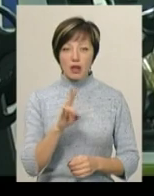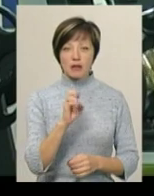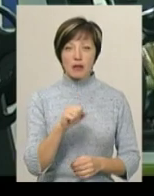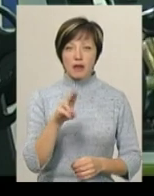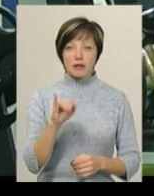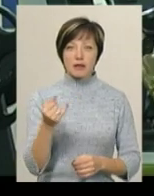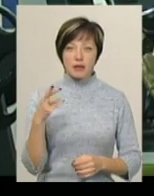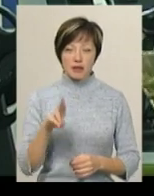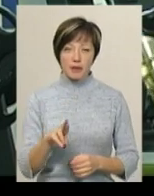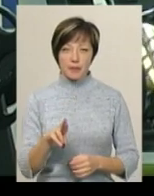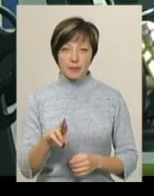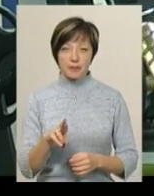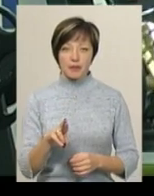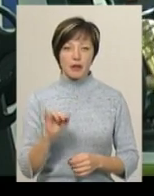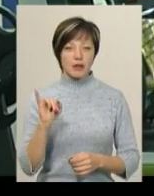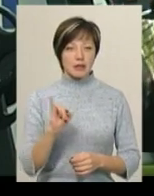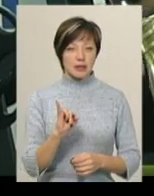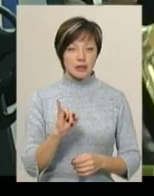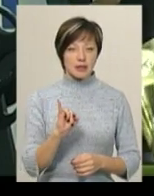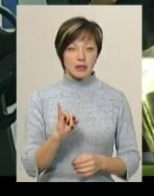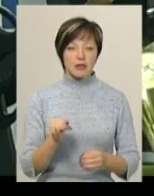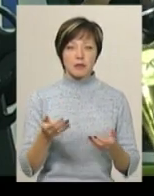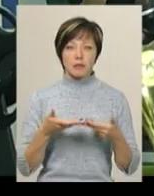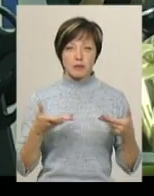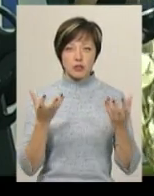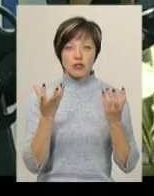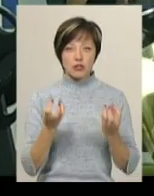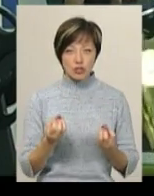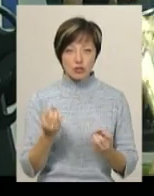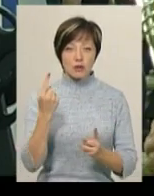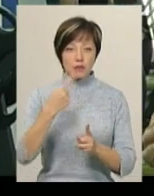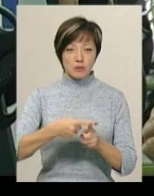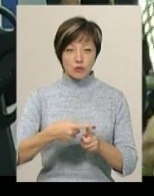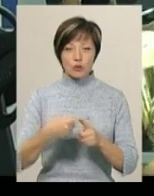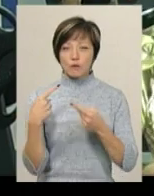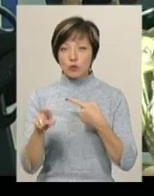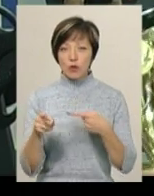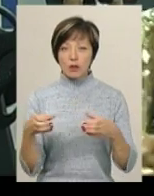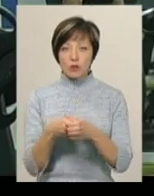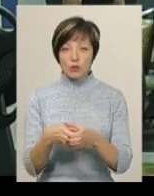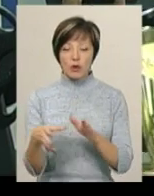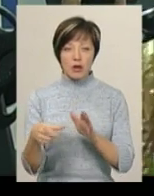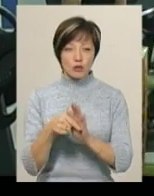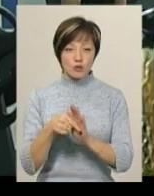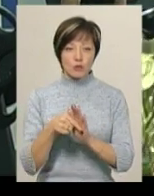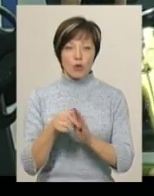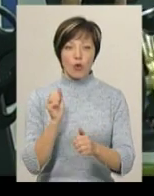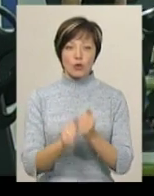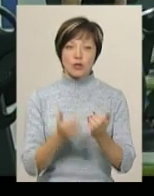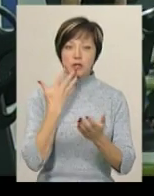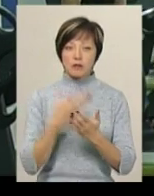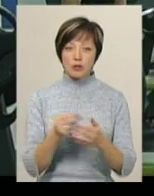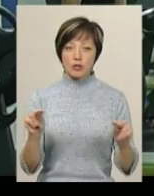Пов. І ми ще, крім цього, в іншій категорії разом стали кожен своє